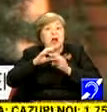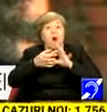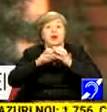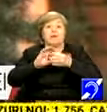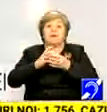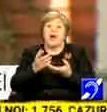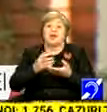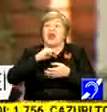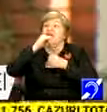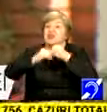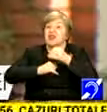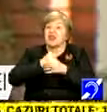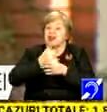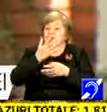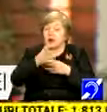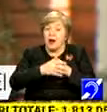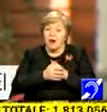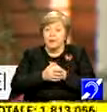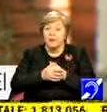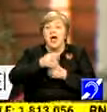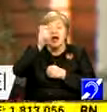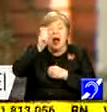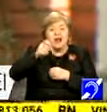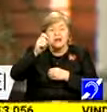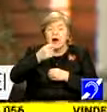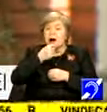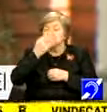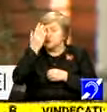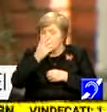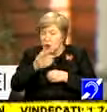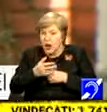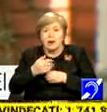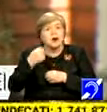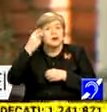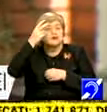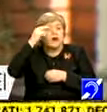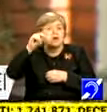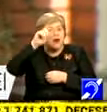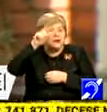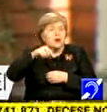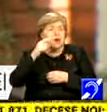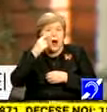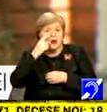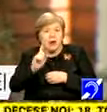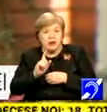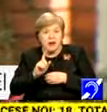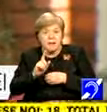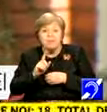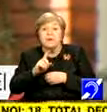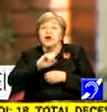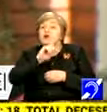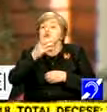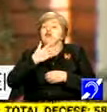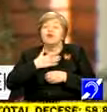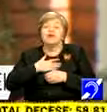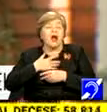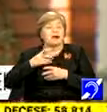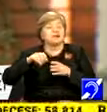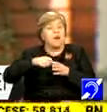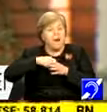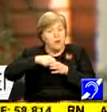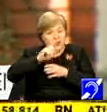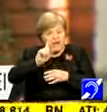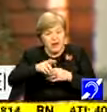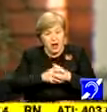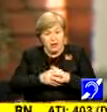etapele internaționale. Structura anului școlar care a fost publicată încă din luna noiembrie nu se dorește a mai fi schimbată și cred că nu-și